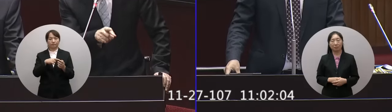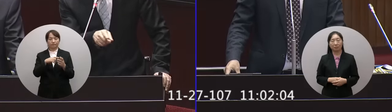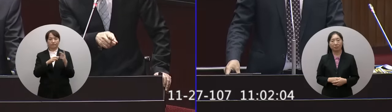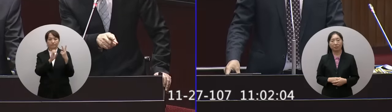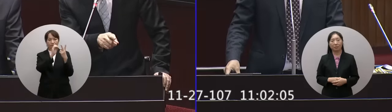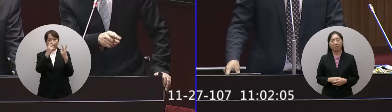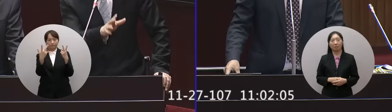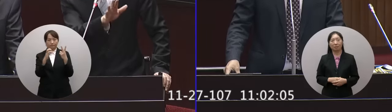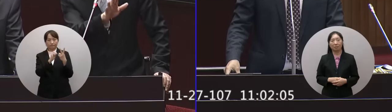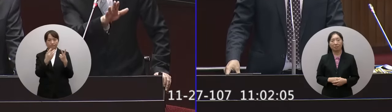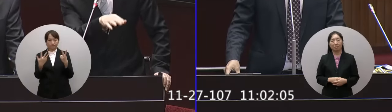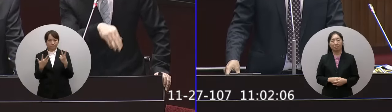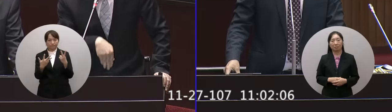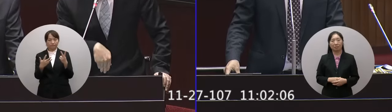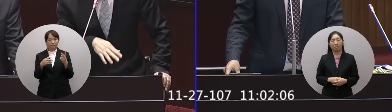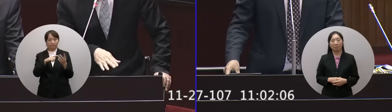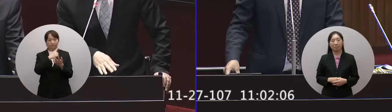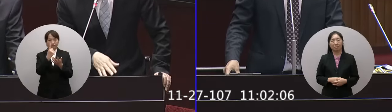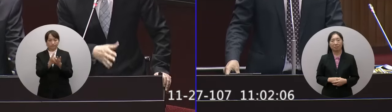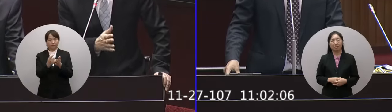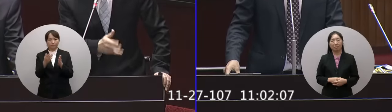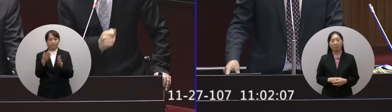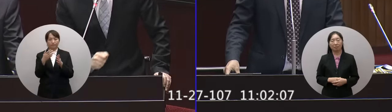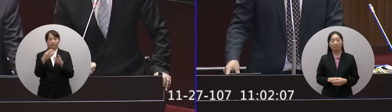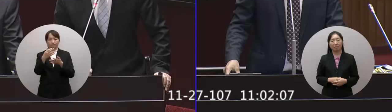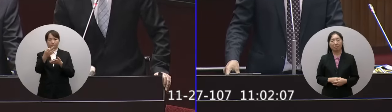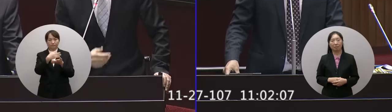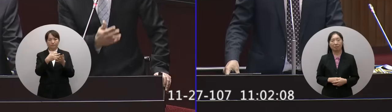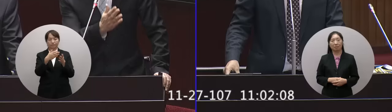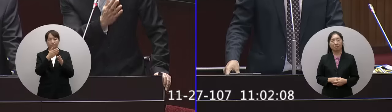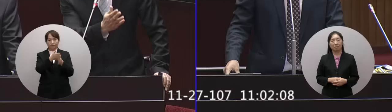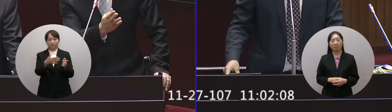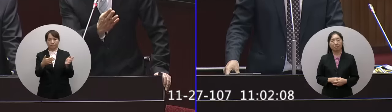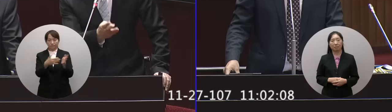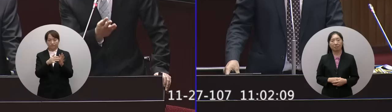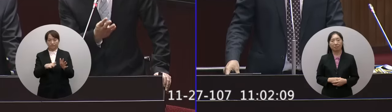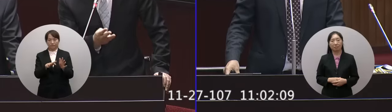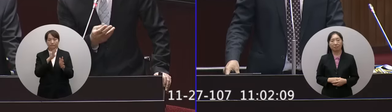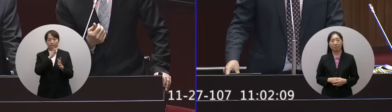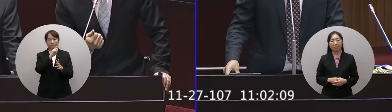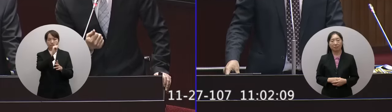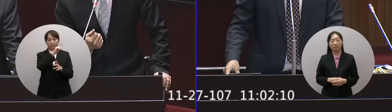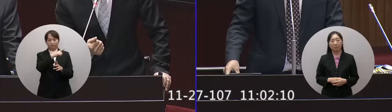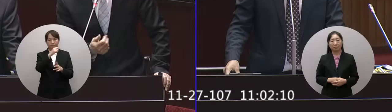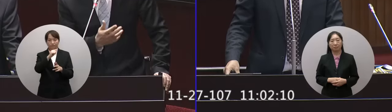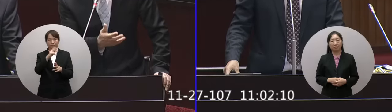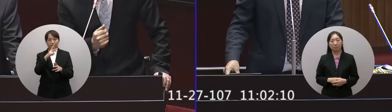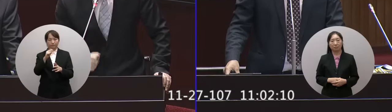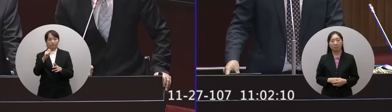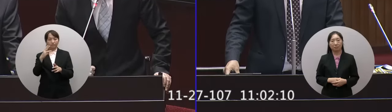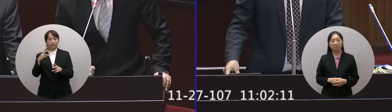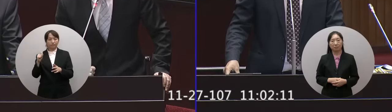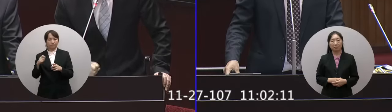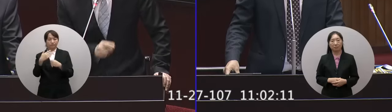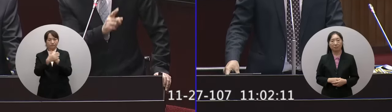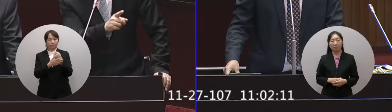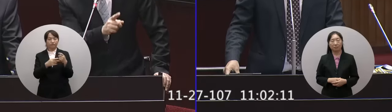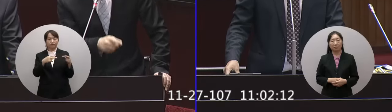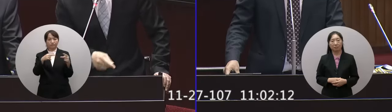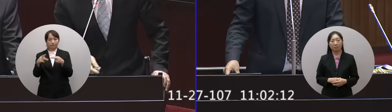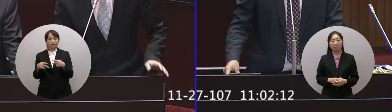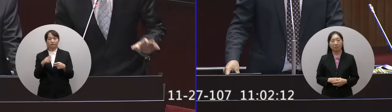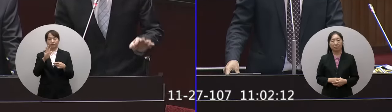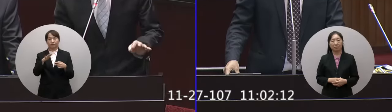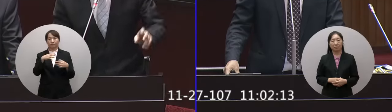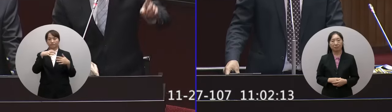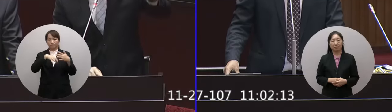20072008他整個交車到現在他是有所謂的1A 2A 3A的這個保養那這個